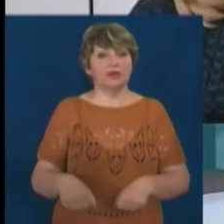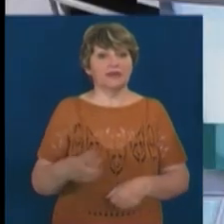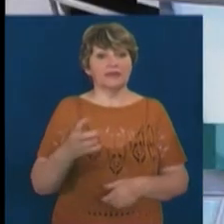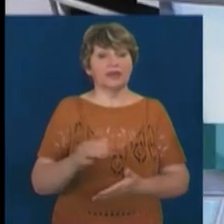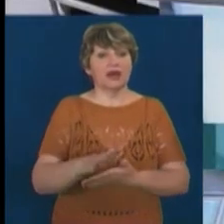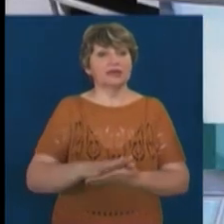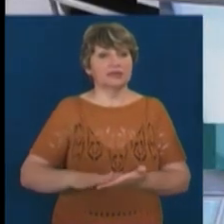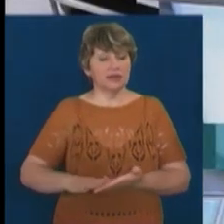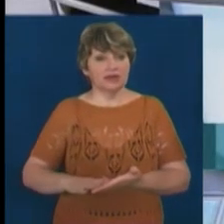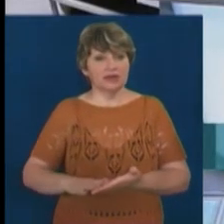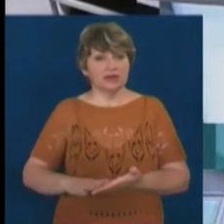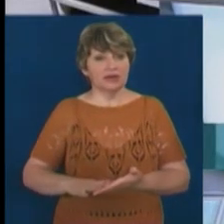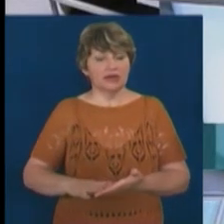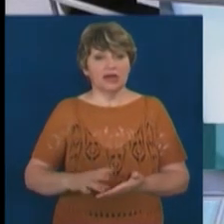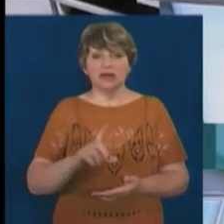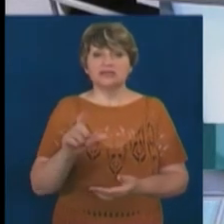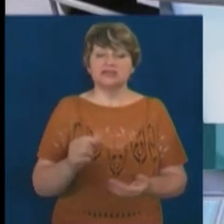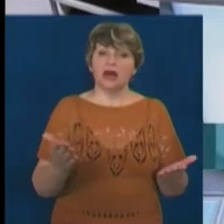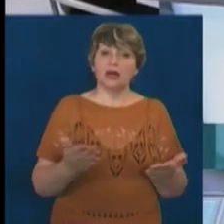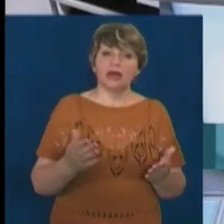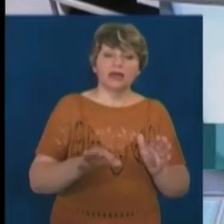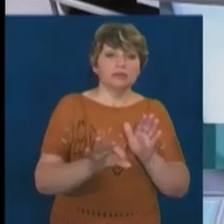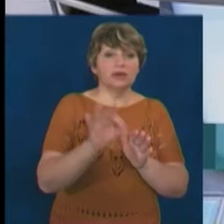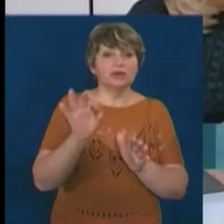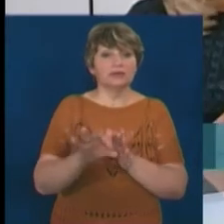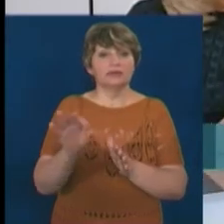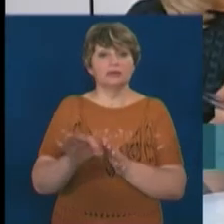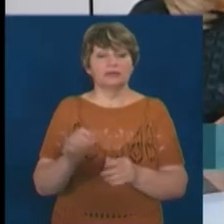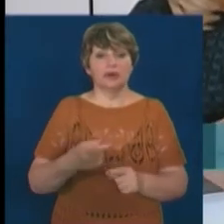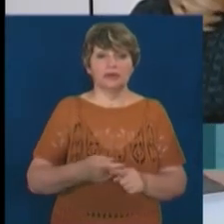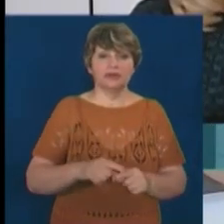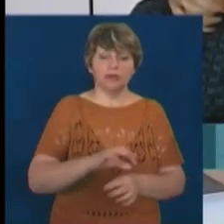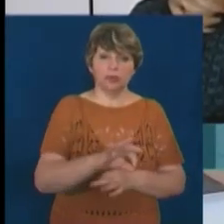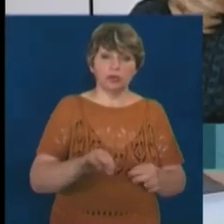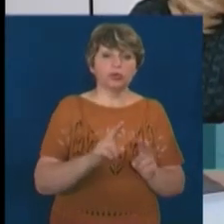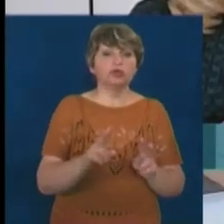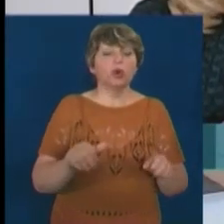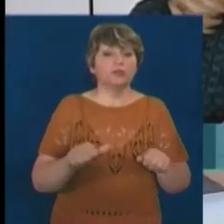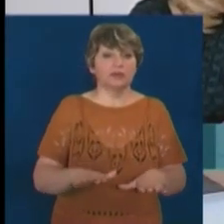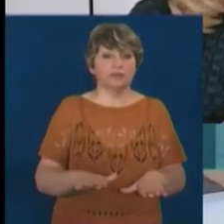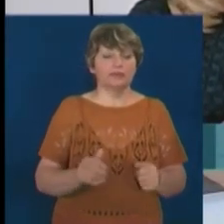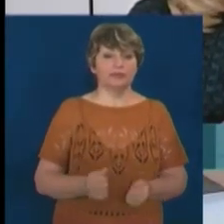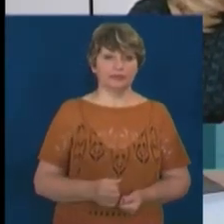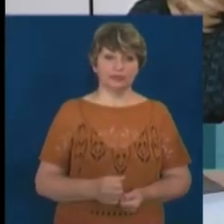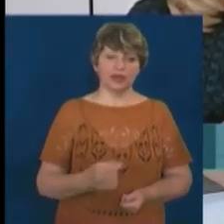життя. За якими критеріями відбиралися ці проєкти? Хто це вирішував? По-перше, право на життя мають всі.